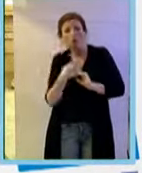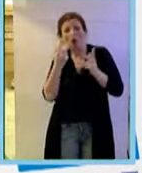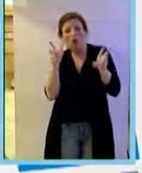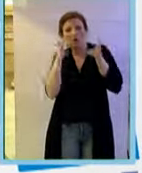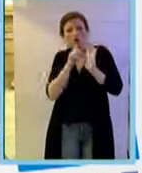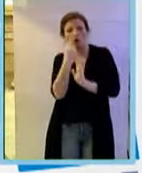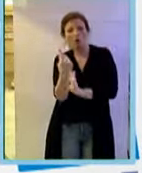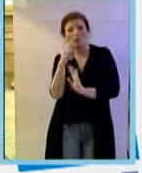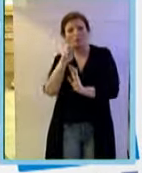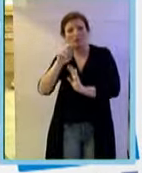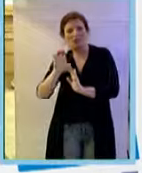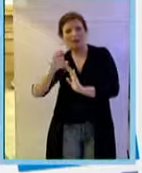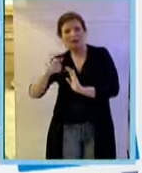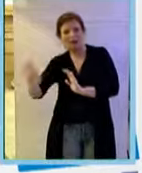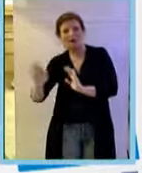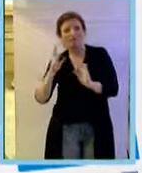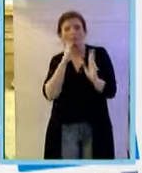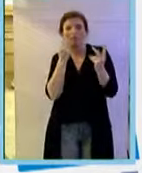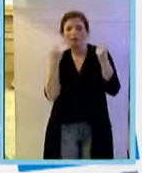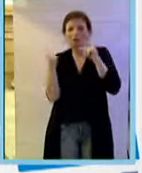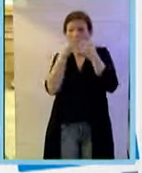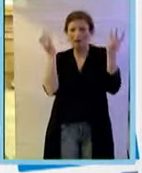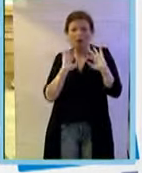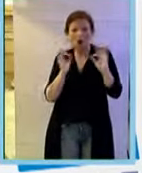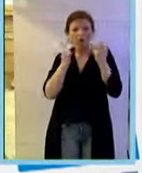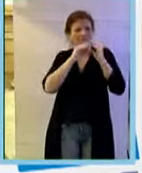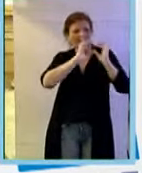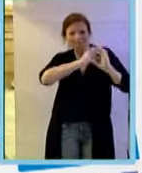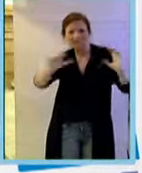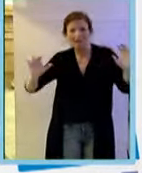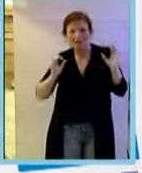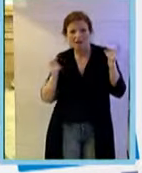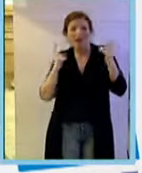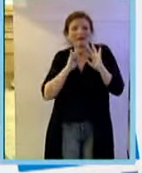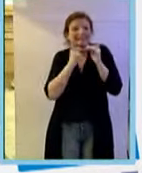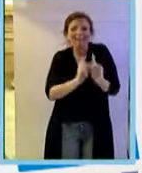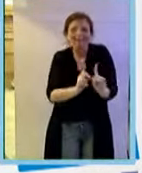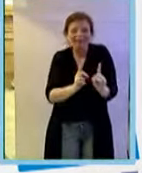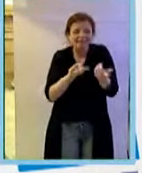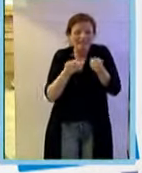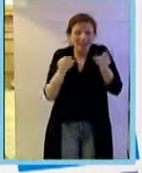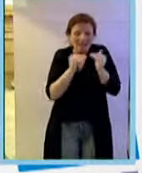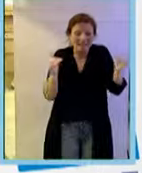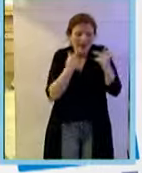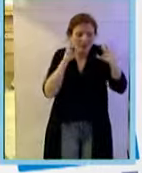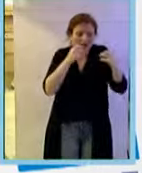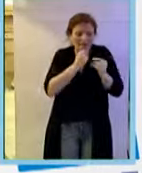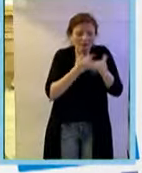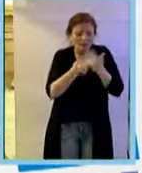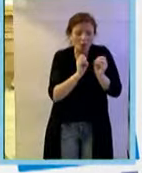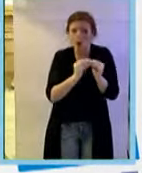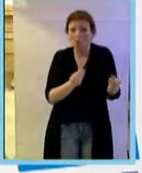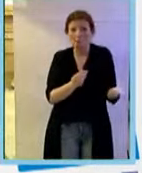1 del VEGF è alquanto controverso, può fare cose diverse a seconda dello stato di sviluppo, ma il recettore